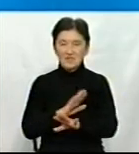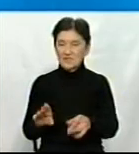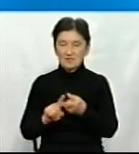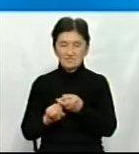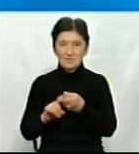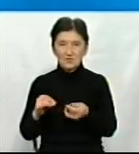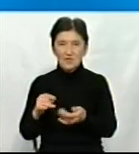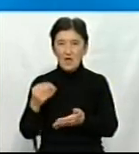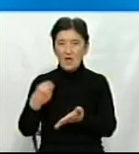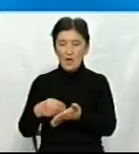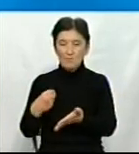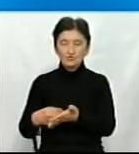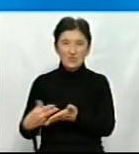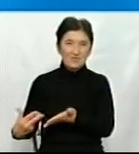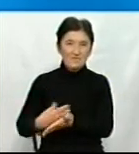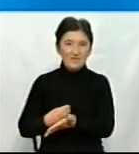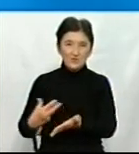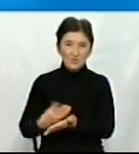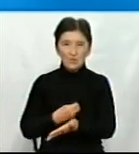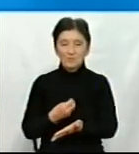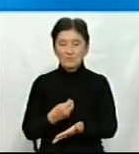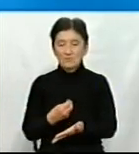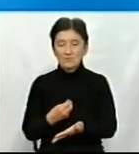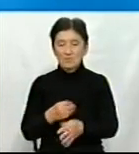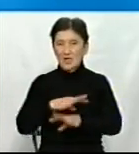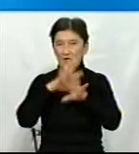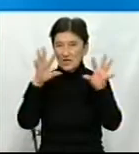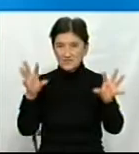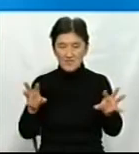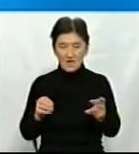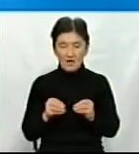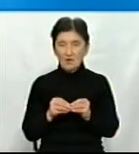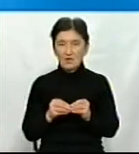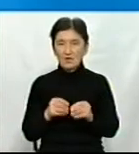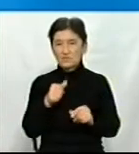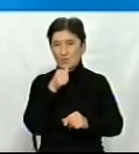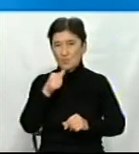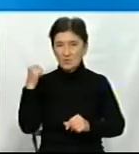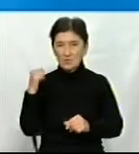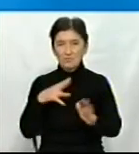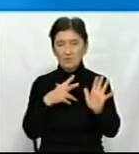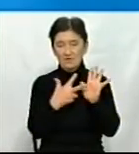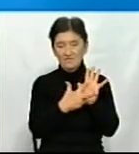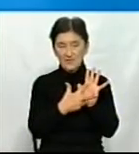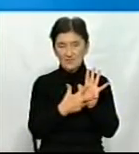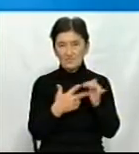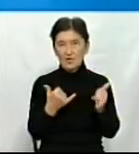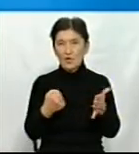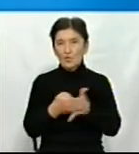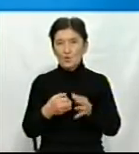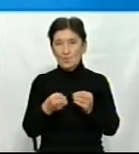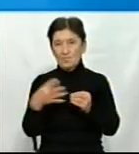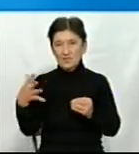бюджету, оскільки, на жаль, фінансування з бюджету, загальний фонд бюджету – це минулий рік було 8%, в цьому році до 15%